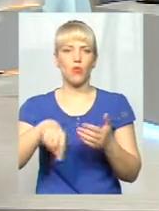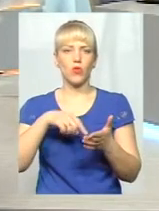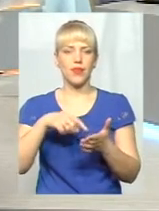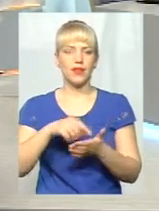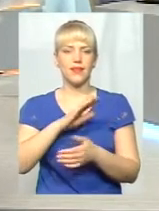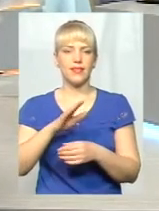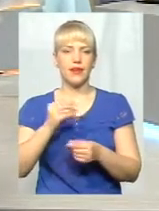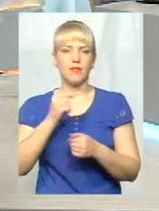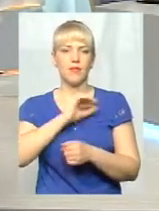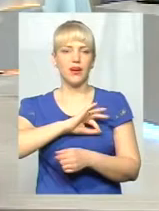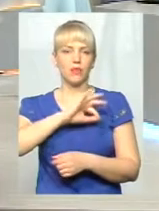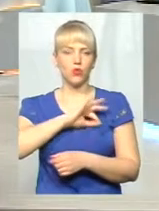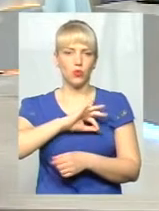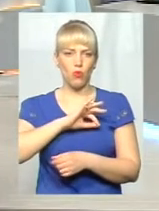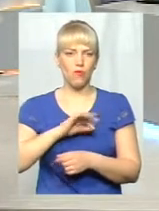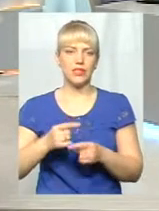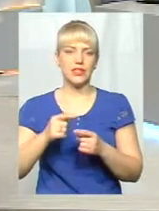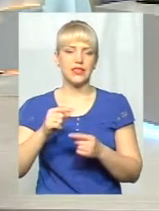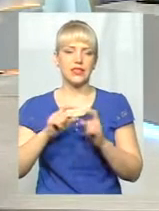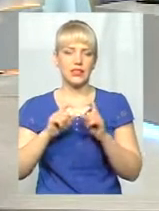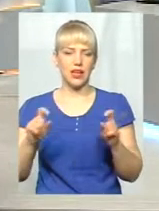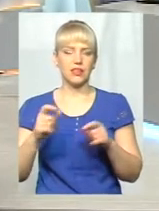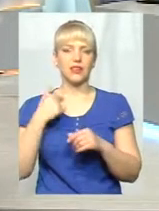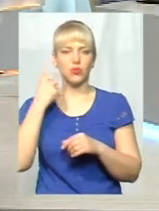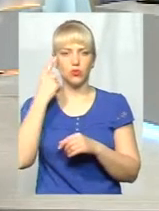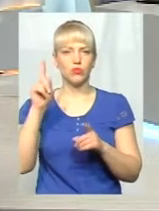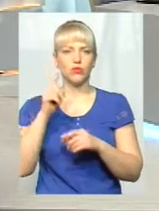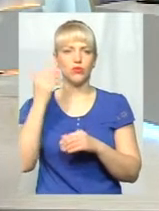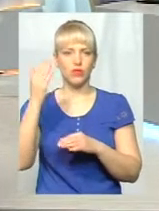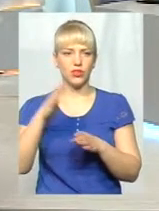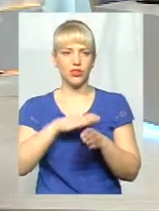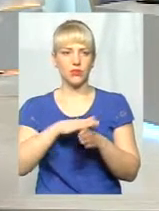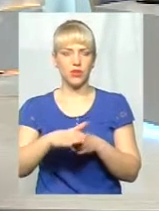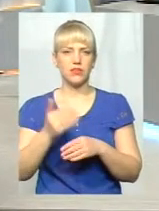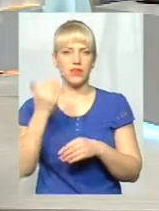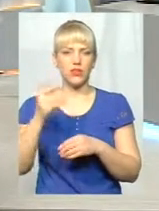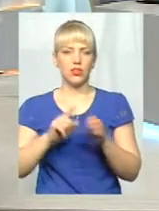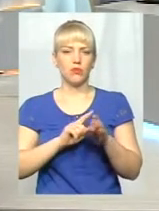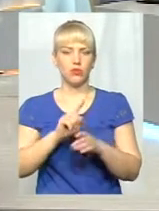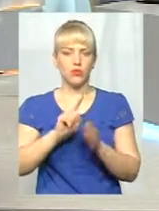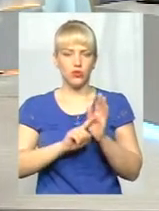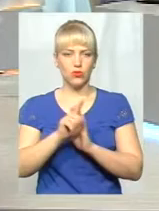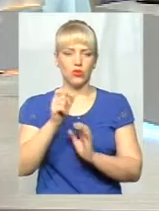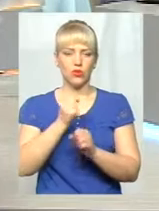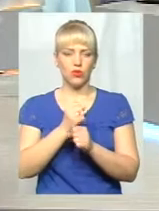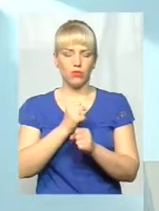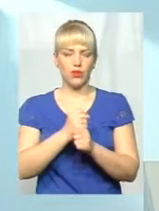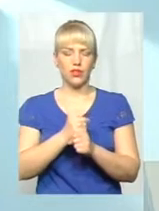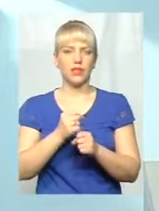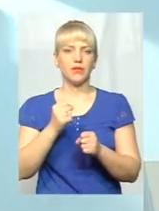я не думаю, що вони справляться, і за місяць-півтора вони почнуть робити в електронній системі і реєструвати хворих.